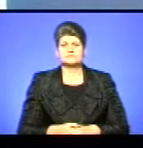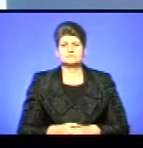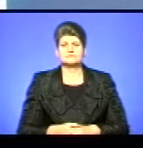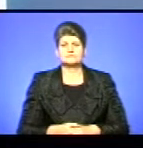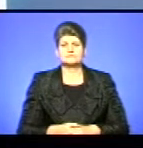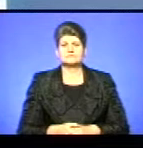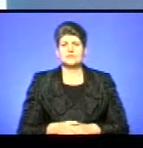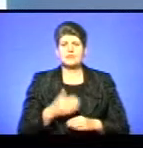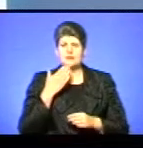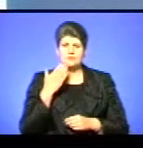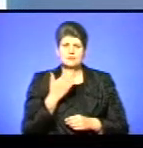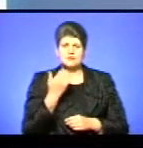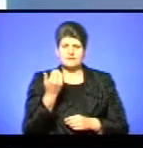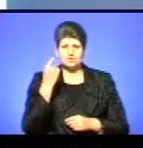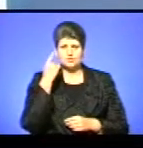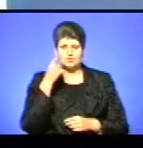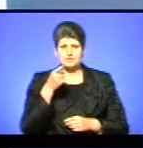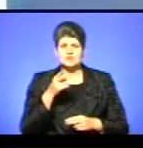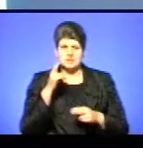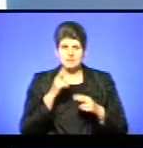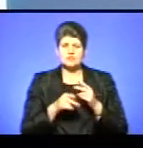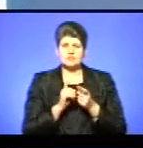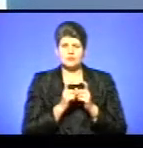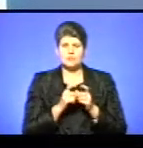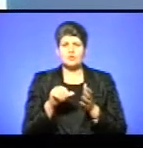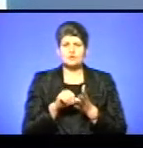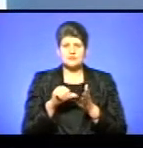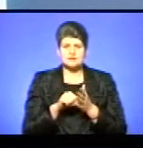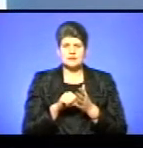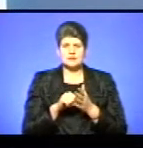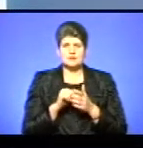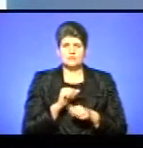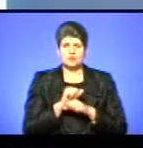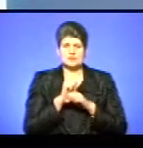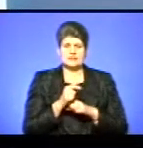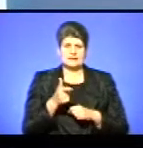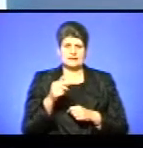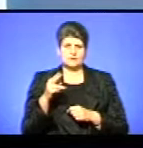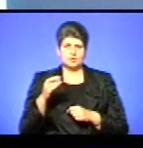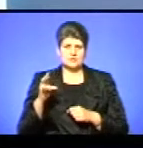І наостанок, на вашу думку, чи закінчилась боротьба учасників в Революції Гідності?